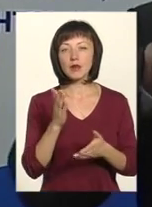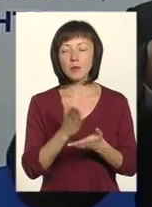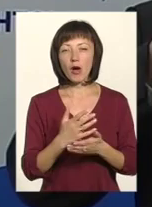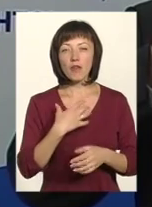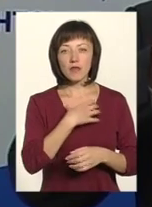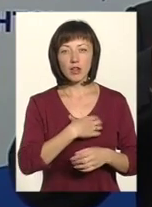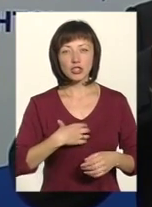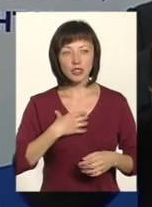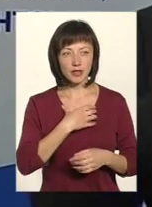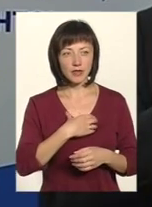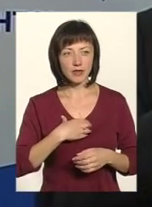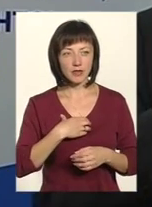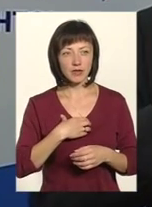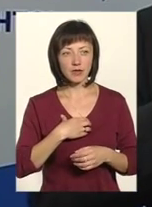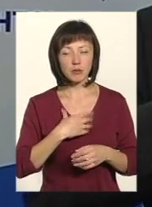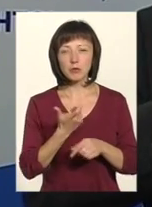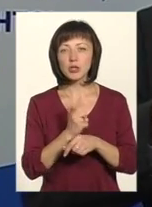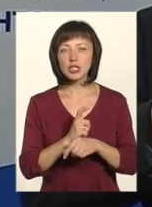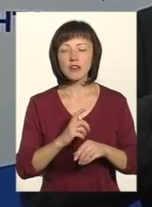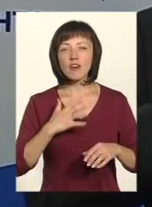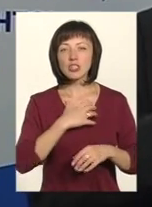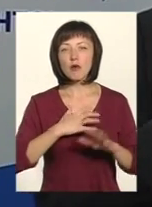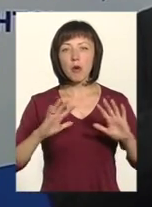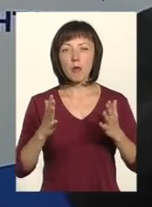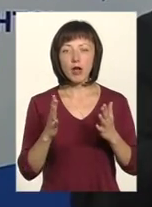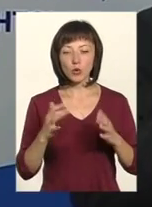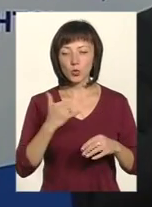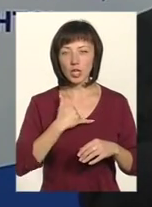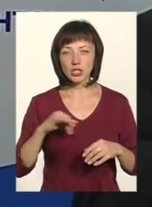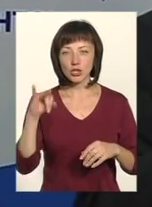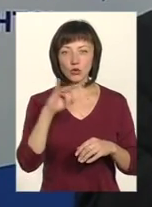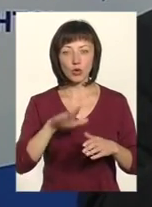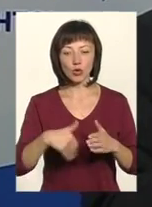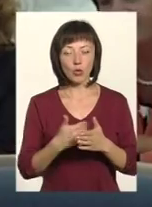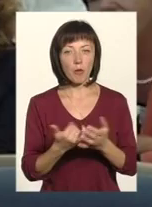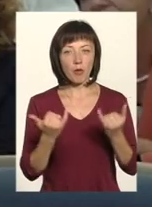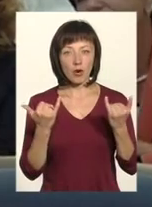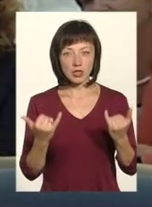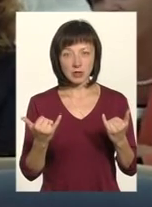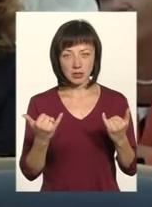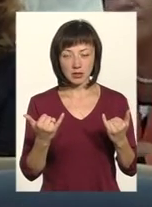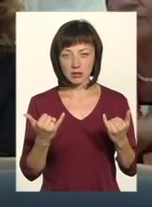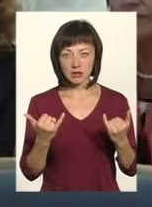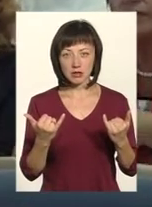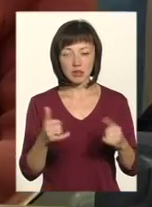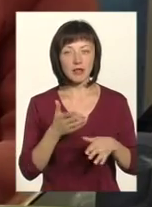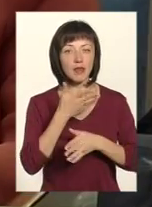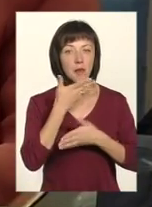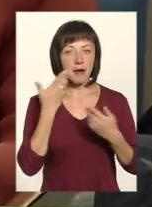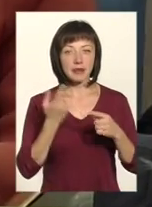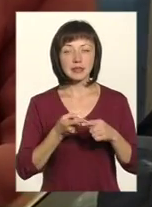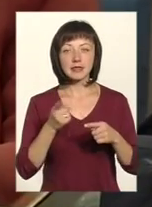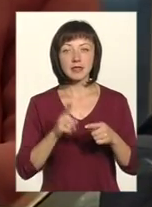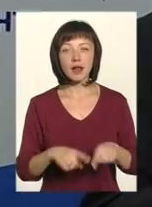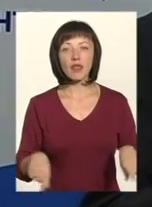моменту в нашій історії, допоки, можливо, крім прийняття акту про незалежність, нема. Це